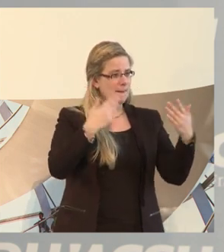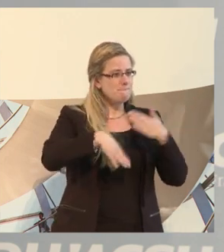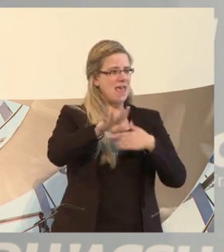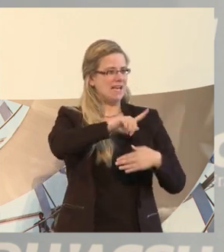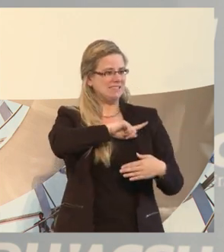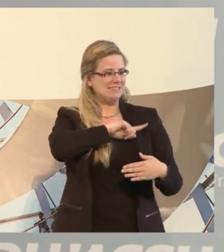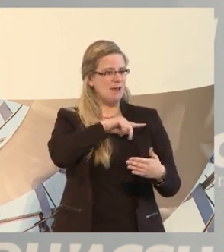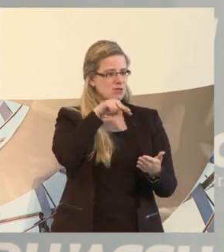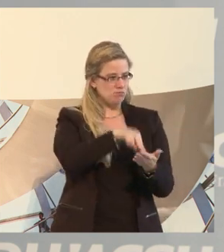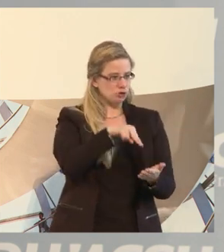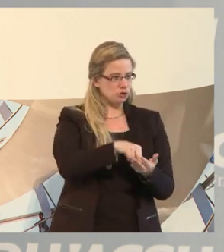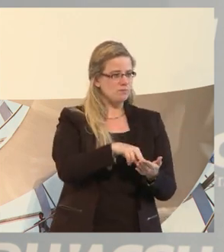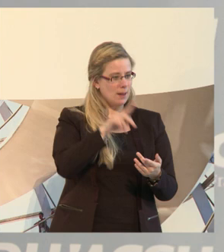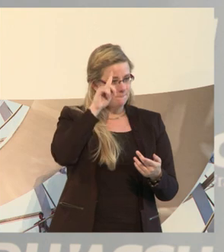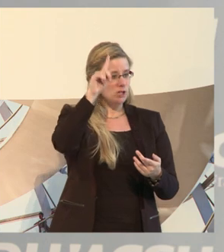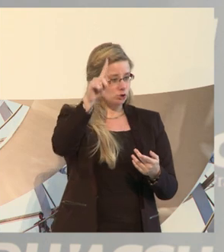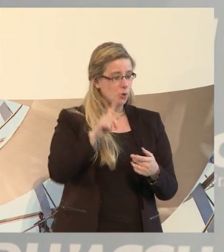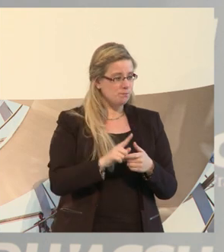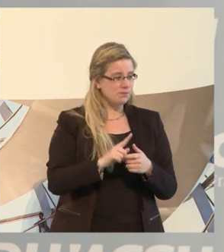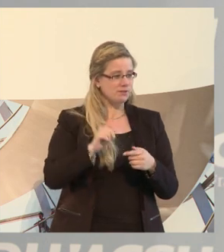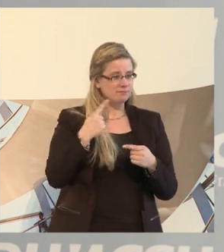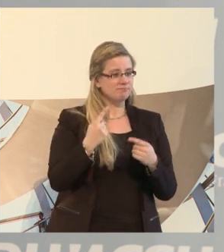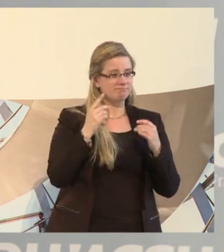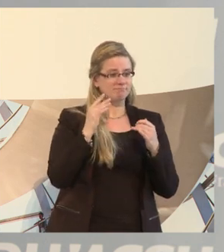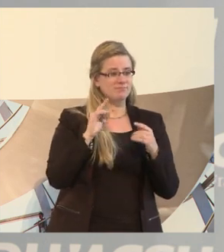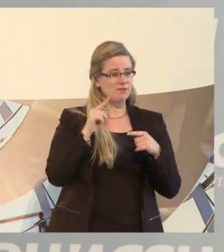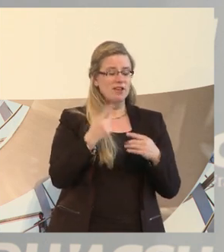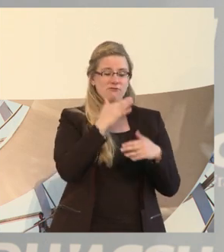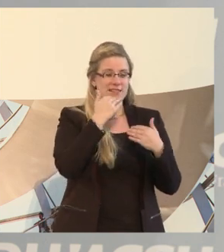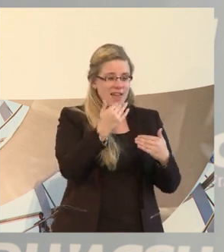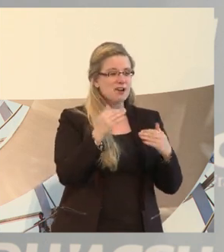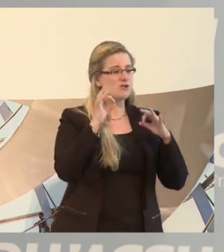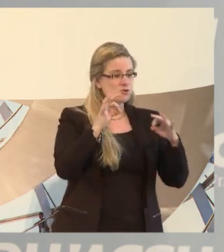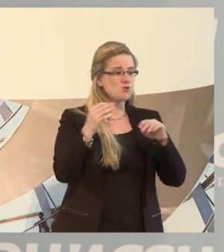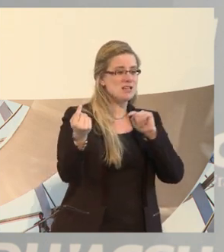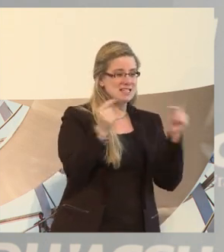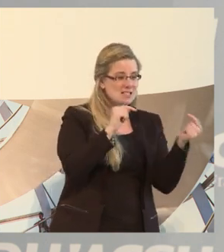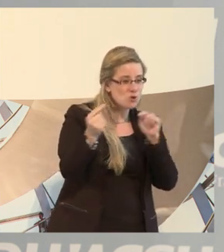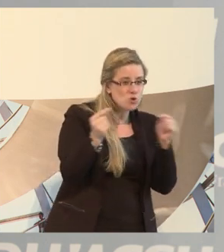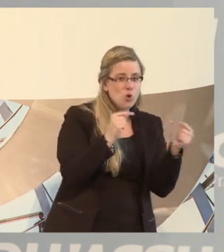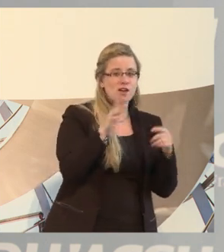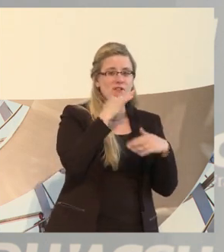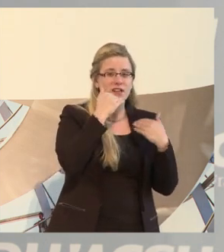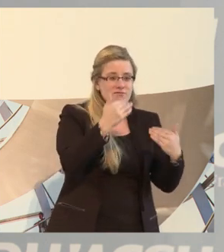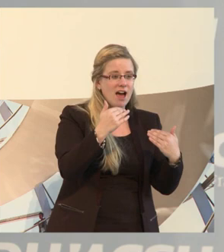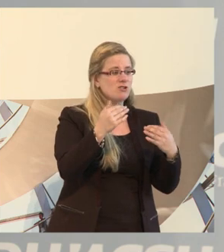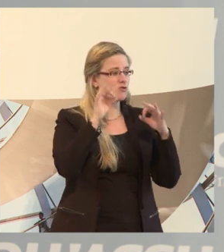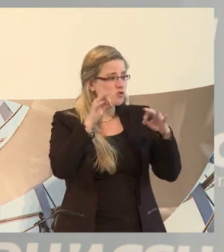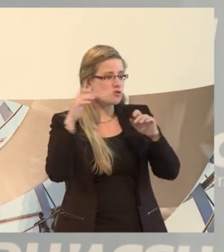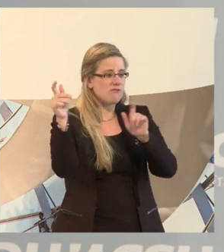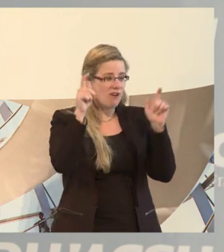können. Und ich bedanke mich ganz ausdrücklich für die, wie ich finde, für sehr gute Diskussion und für die gute Veranstaltung, auch bei Ihnen